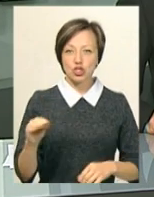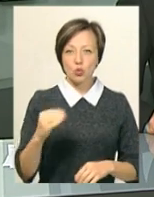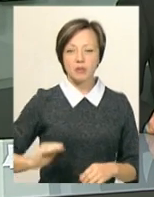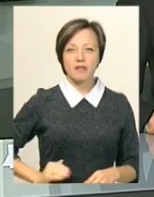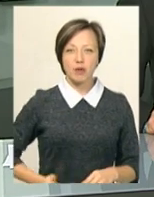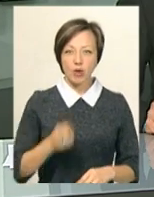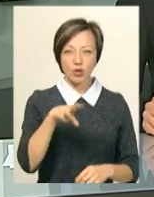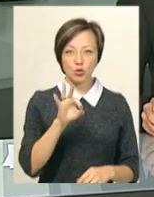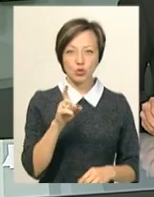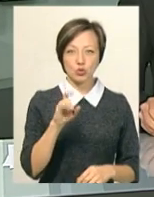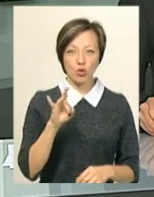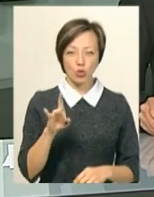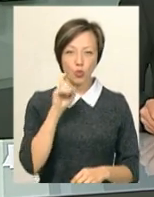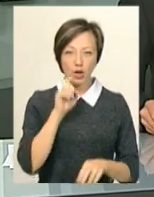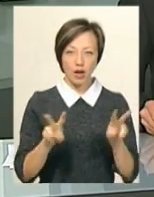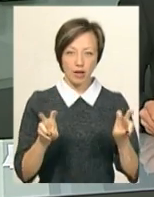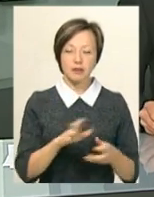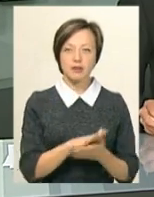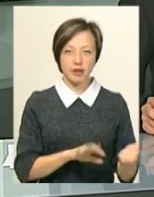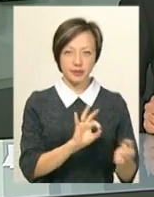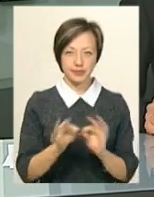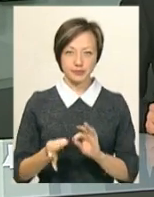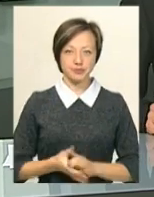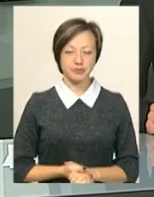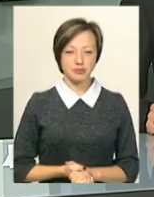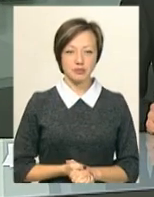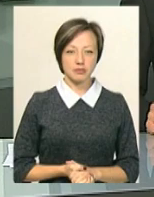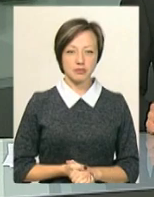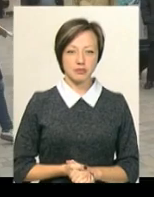фірма «Дозор Україна». Подробиці в сюжеті Ірина Аріо.